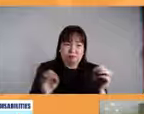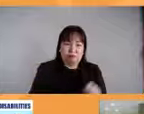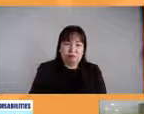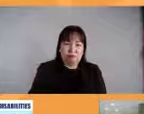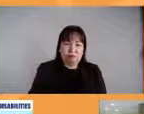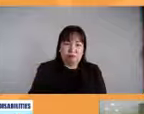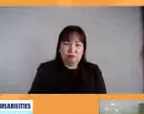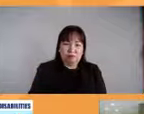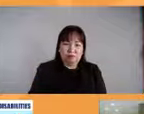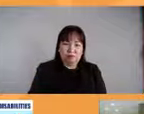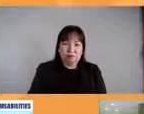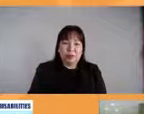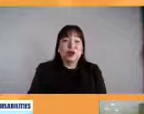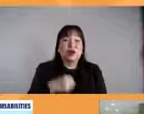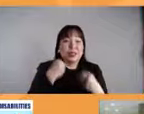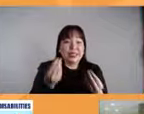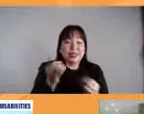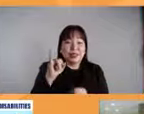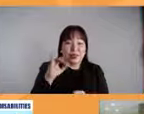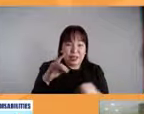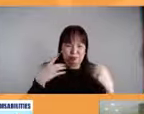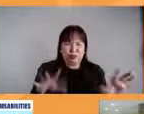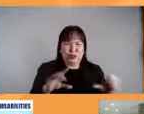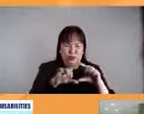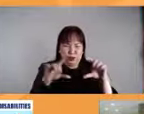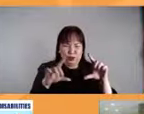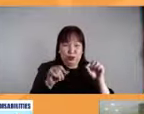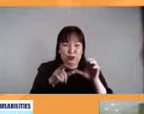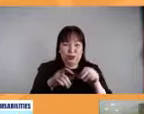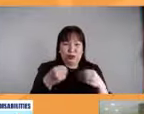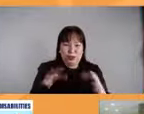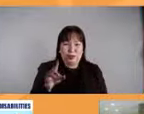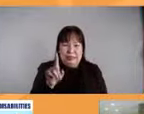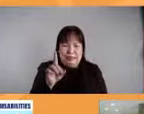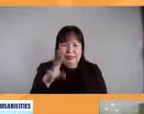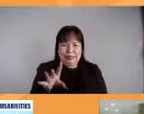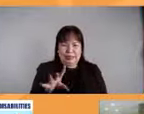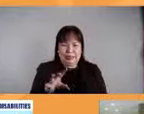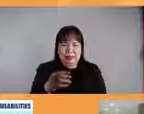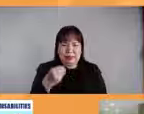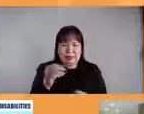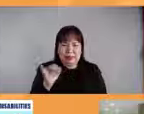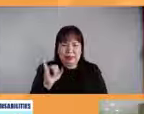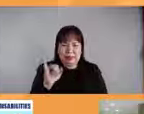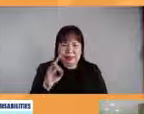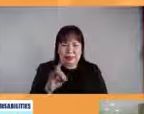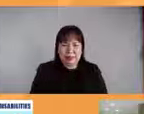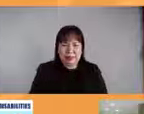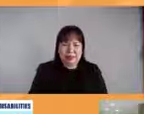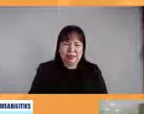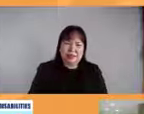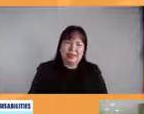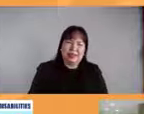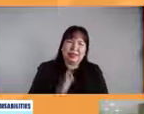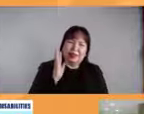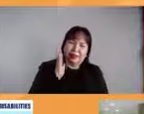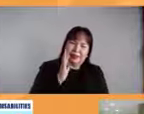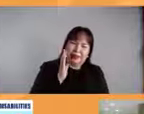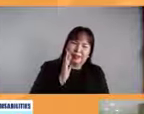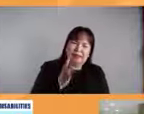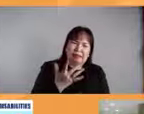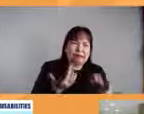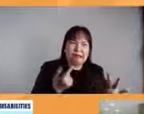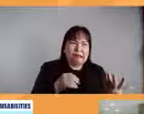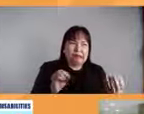i-issue lang ng ID ng personal disability ang kanilang ginagawa wala ng iba very admin very transactional